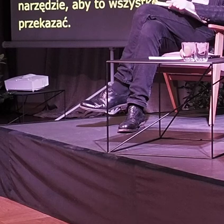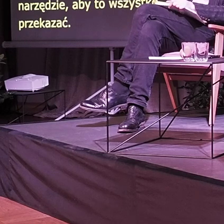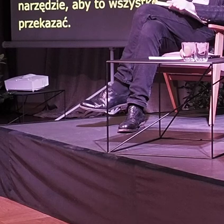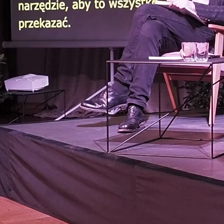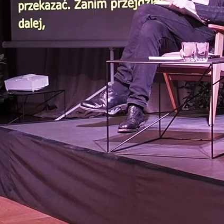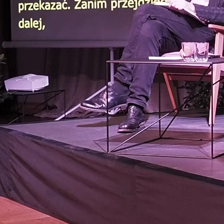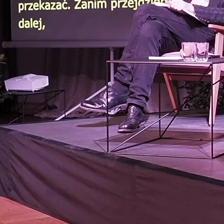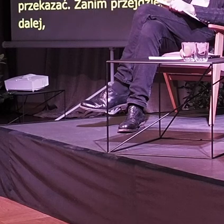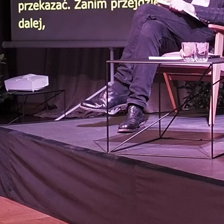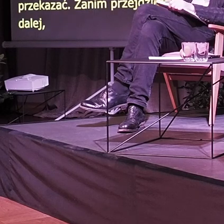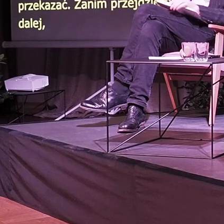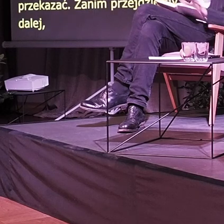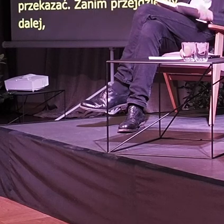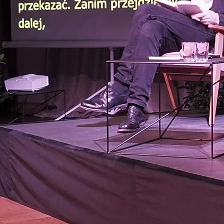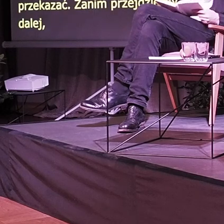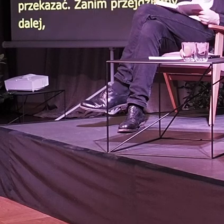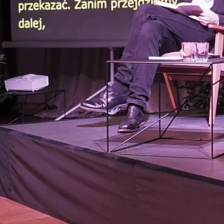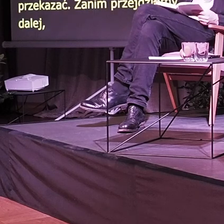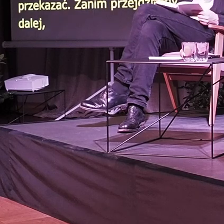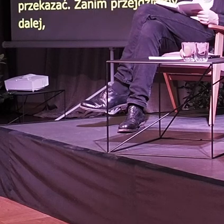Dobrze, pierwszy fragment.